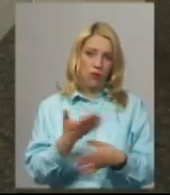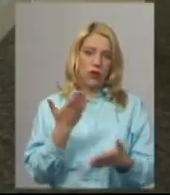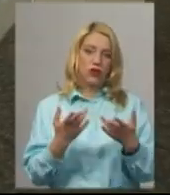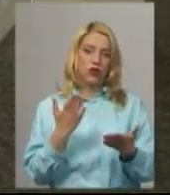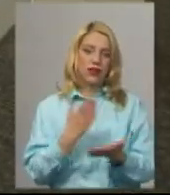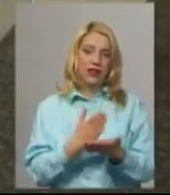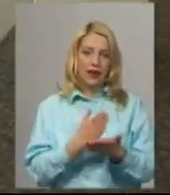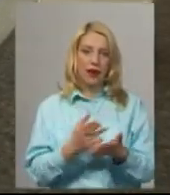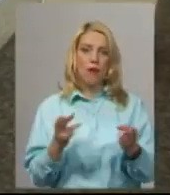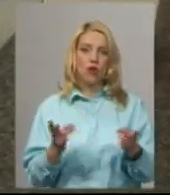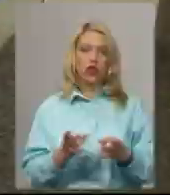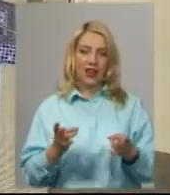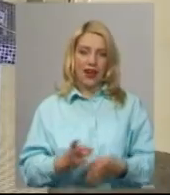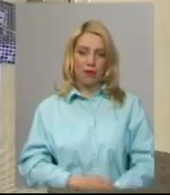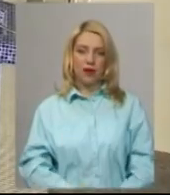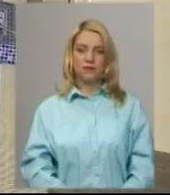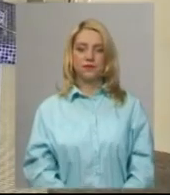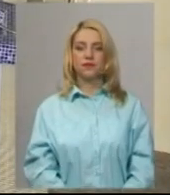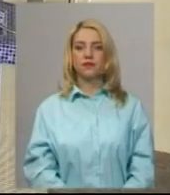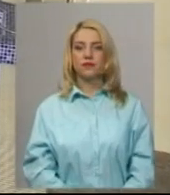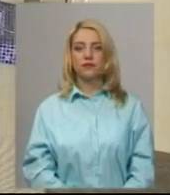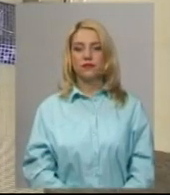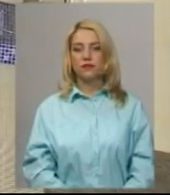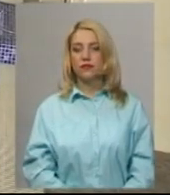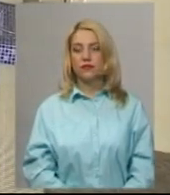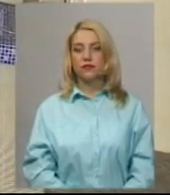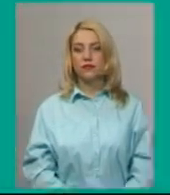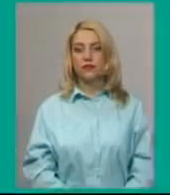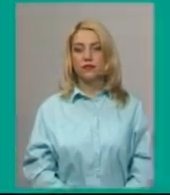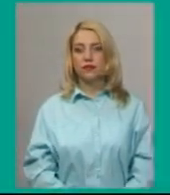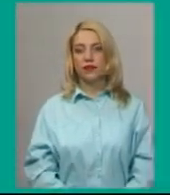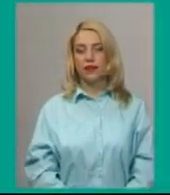потреба. Валерія Ковальчук, Олександр Горішевський. Новини на Суспільному. Хмельницький.